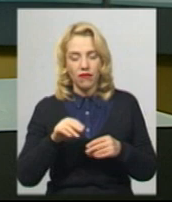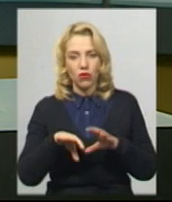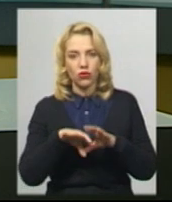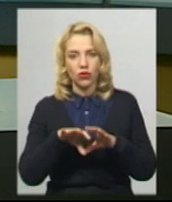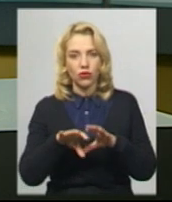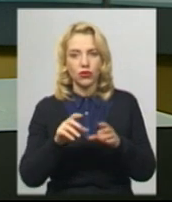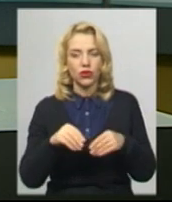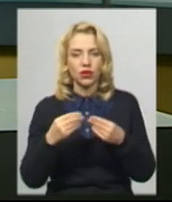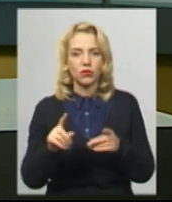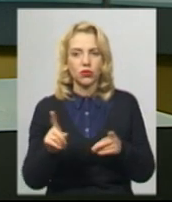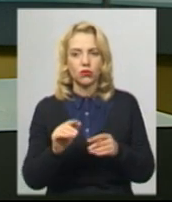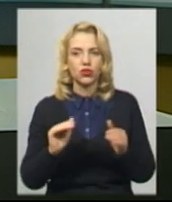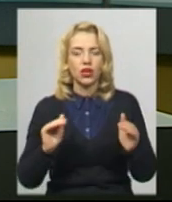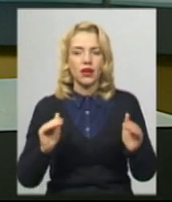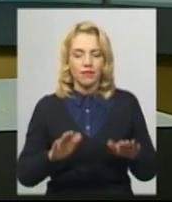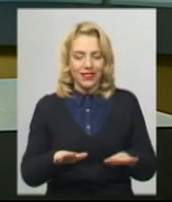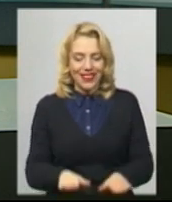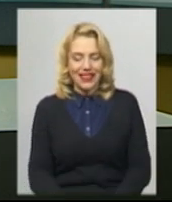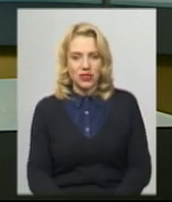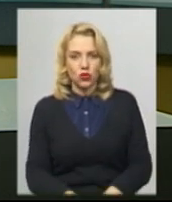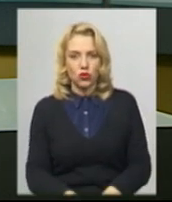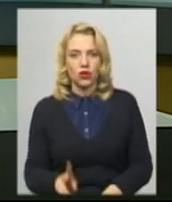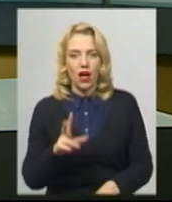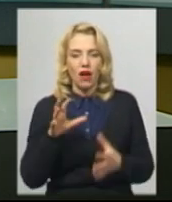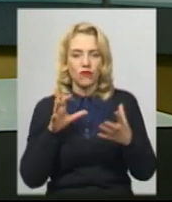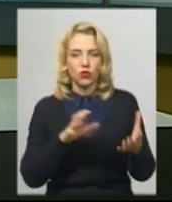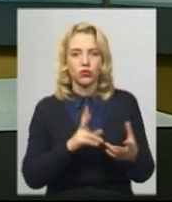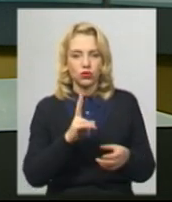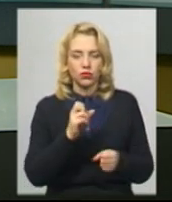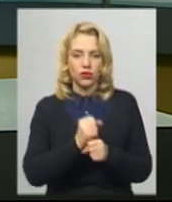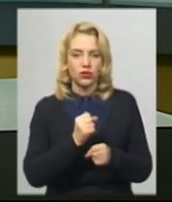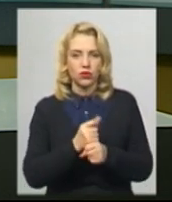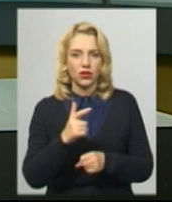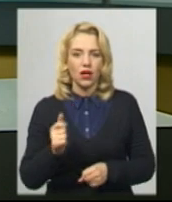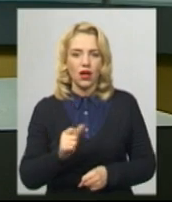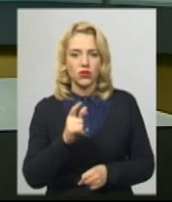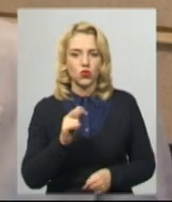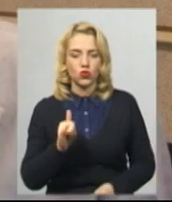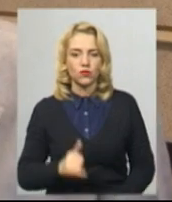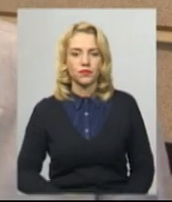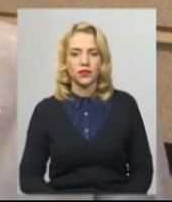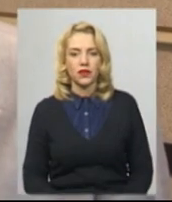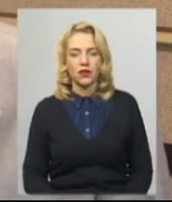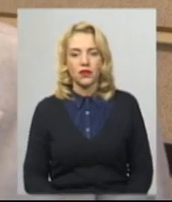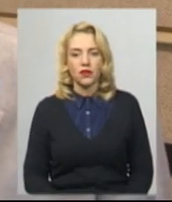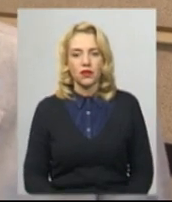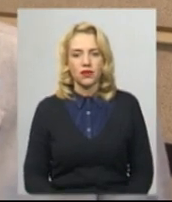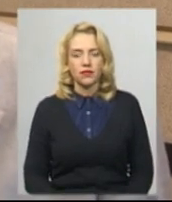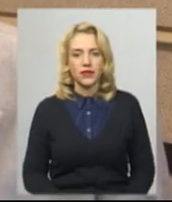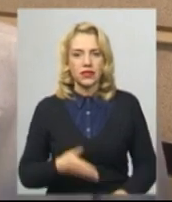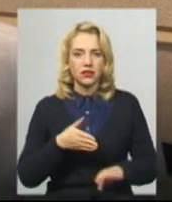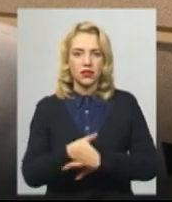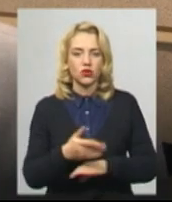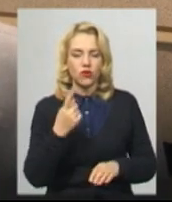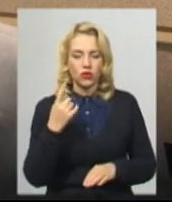запропонував низько долі автобуси, які працюють на газу, додає Андрій Бондаренко. Зайшов один новий